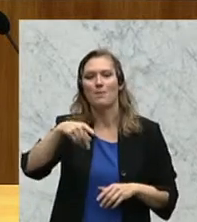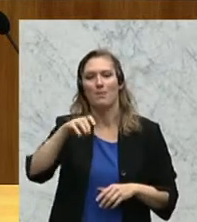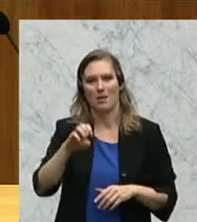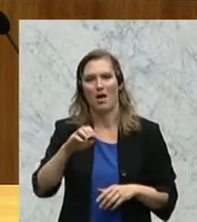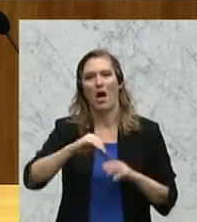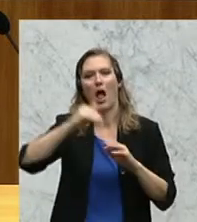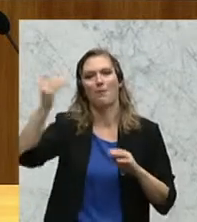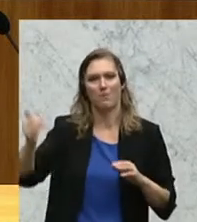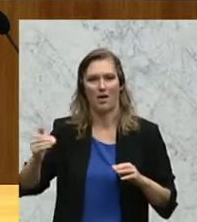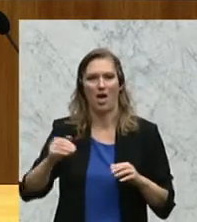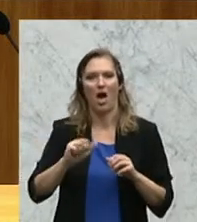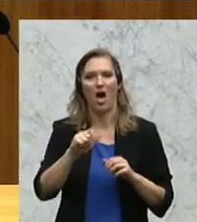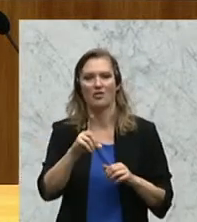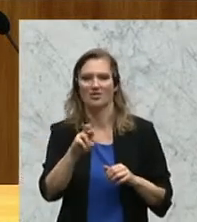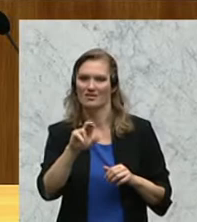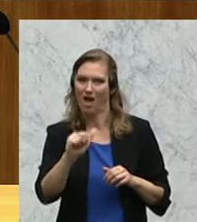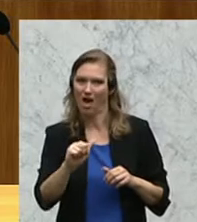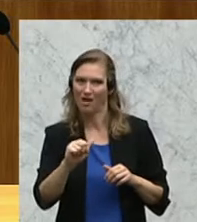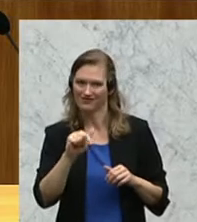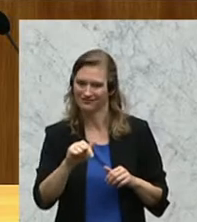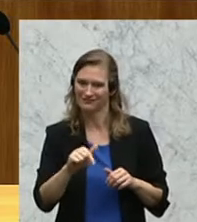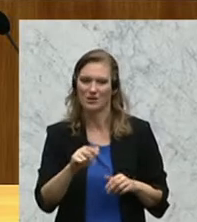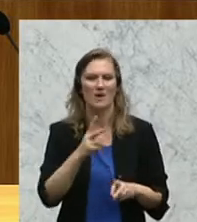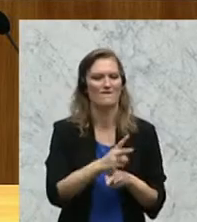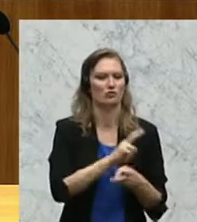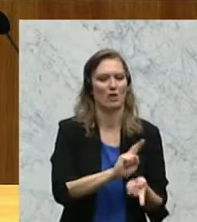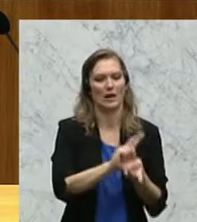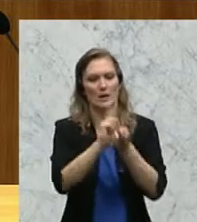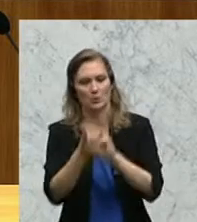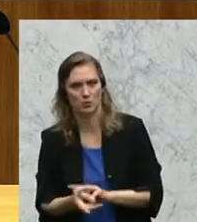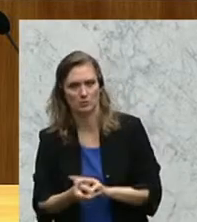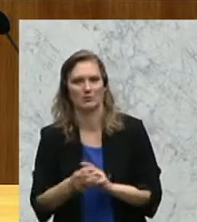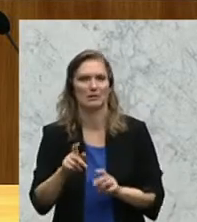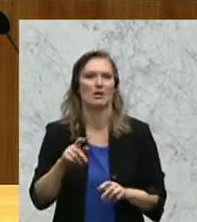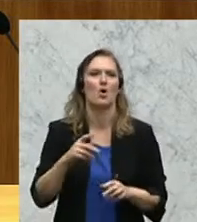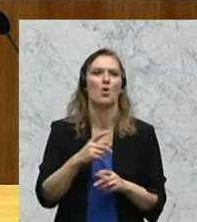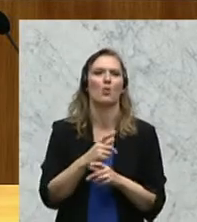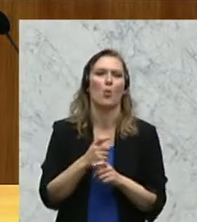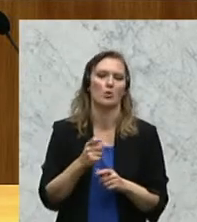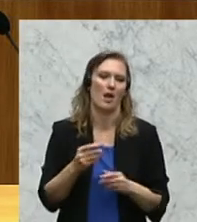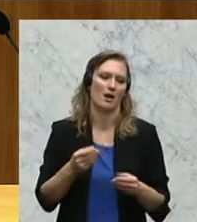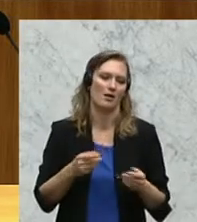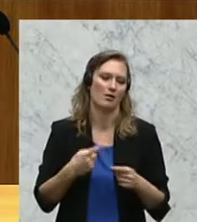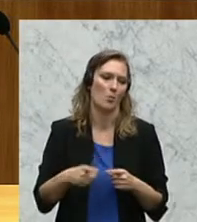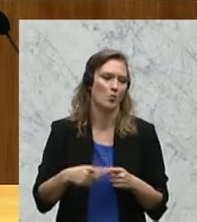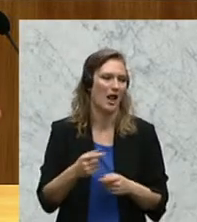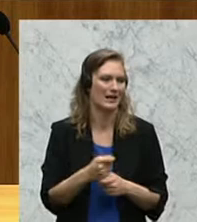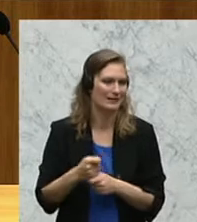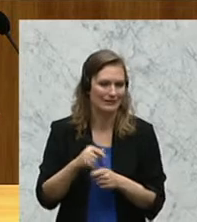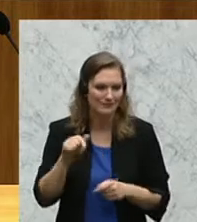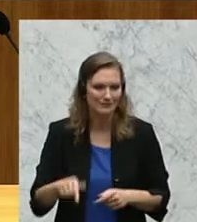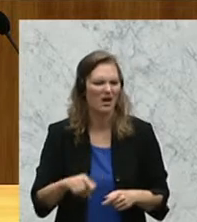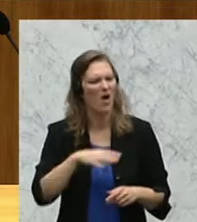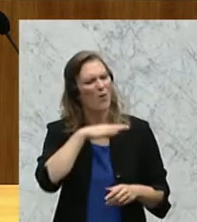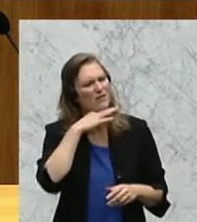rund um die Verstaatlichung der Kommunalkredit, rund um die österreichische Nationalbank, wo es eine Reihe von Vorfällen gegeben